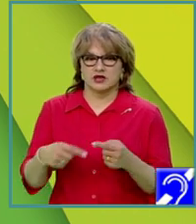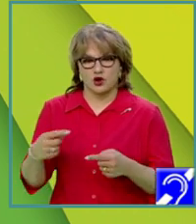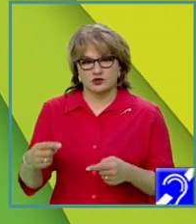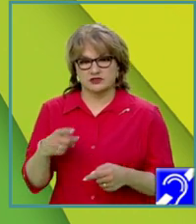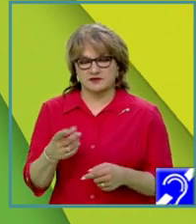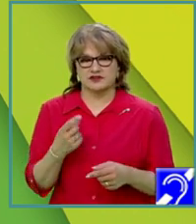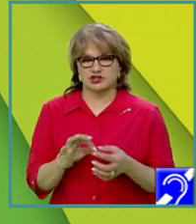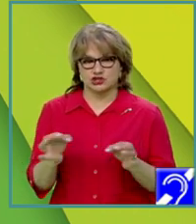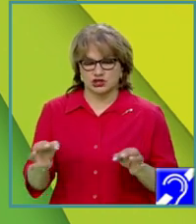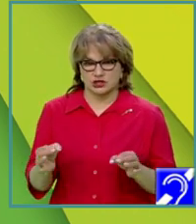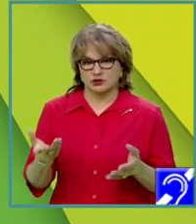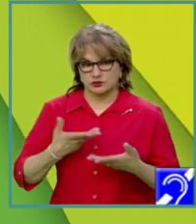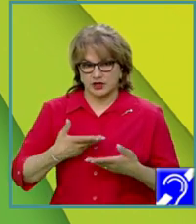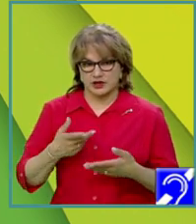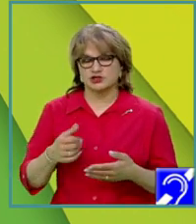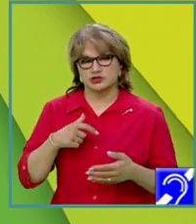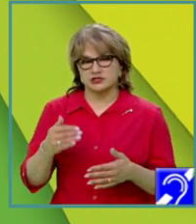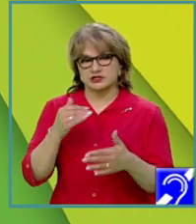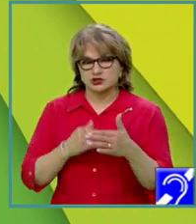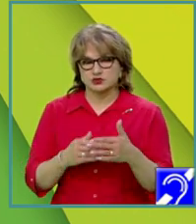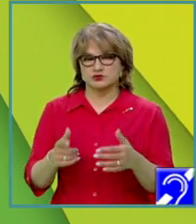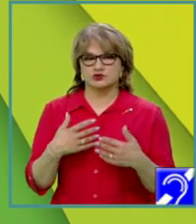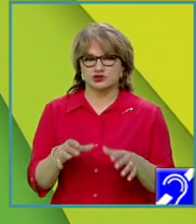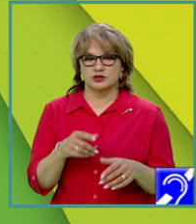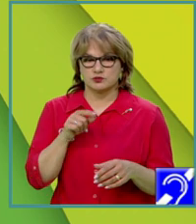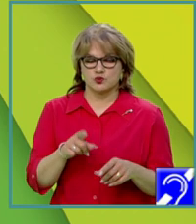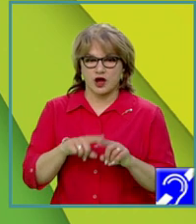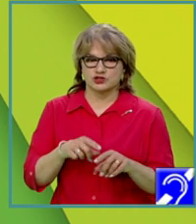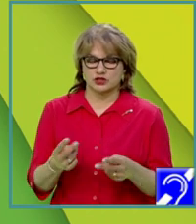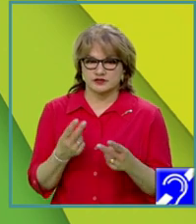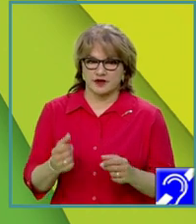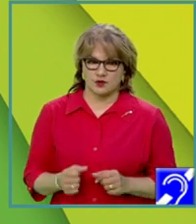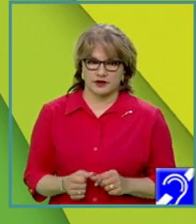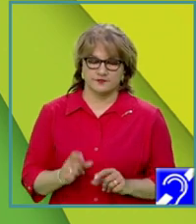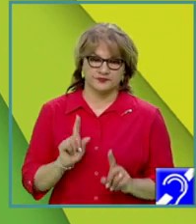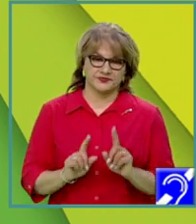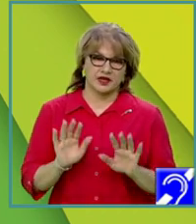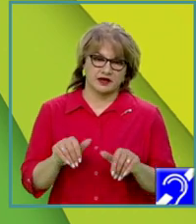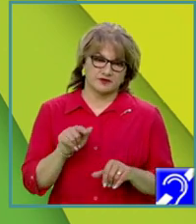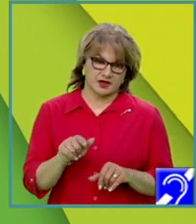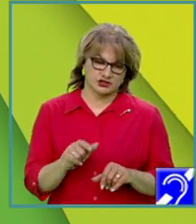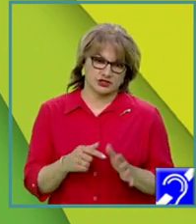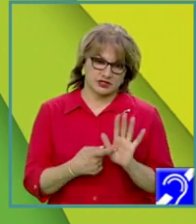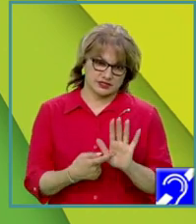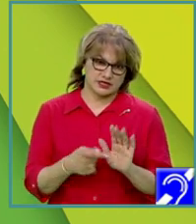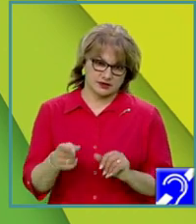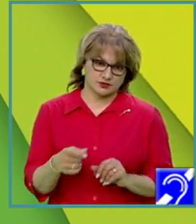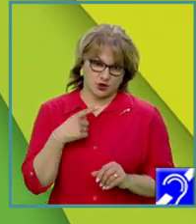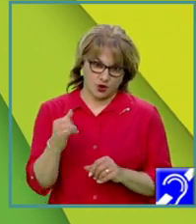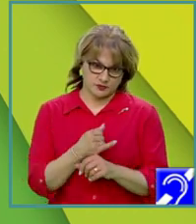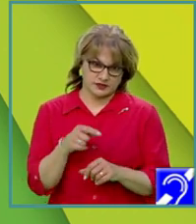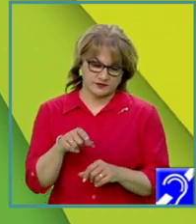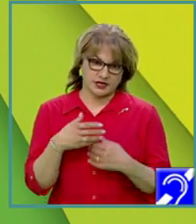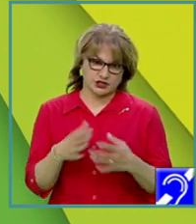în șirul dat, și sunt și sub șiruri care încep și se termină cu aceeași valoare. Dacă avem acest exemplu, observăm că ele